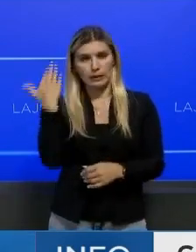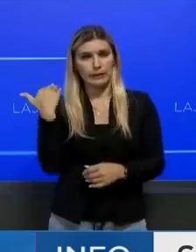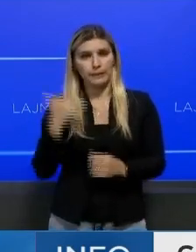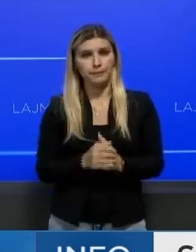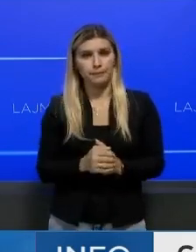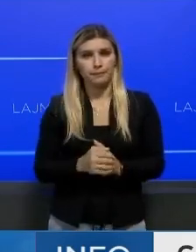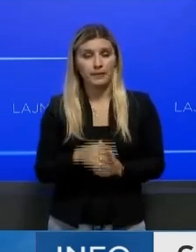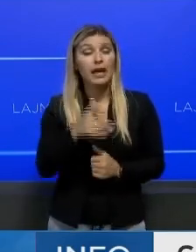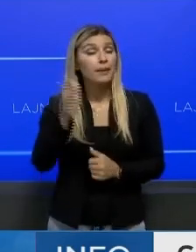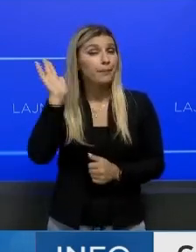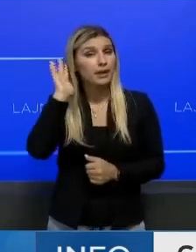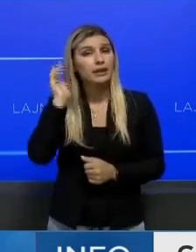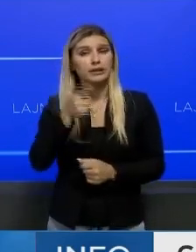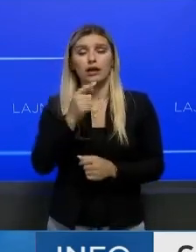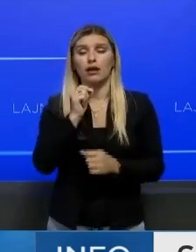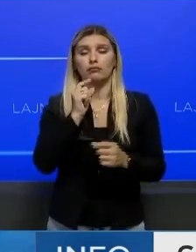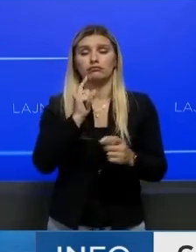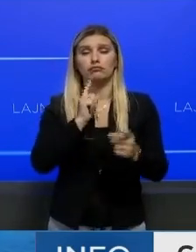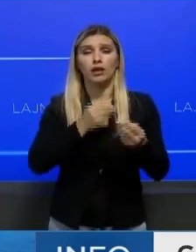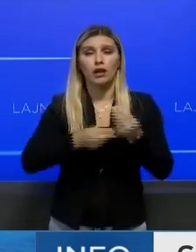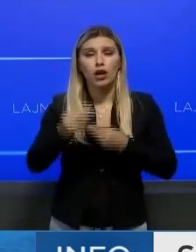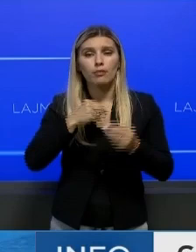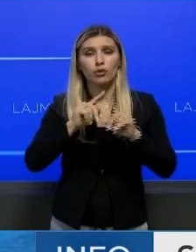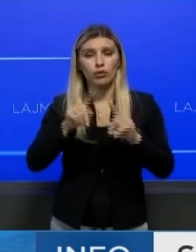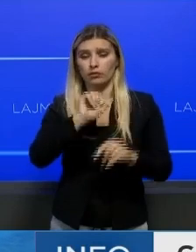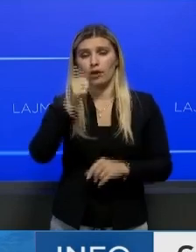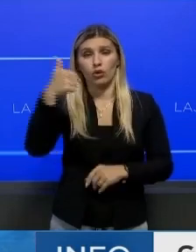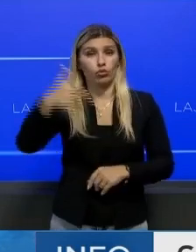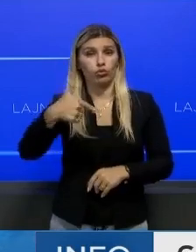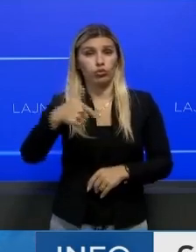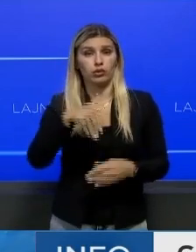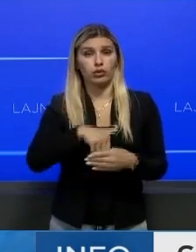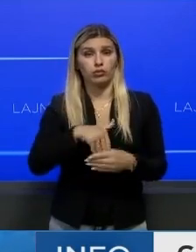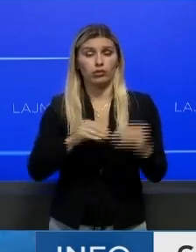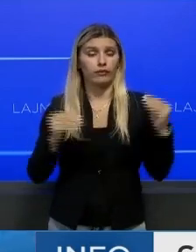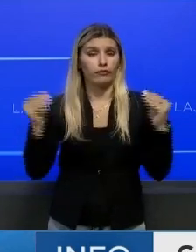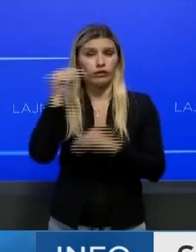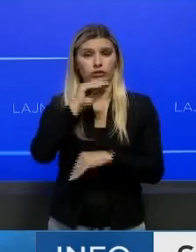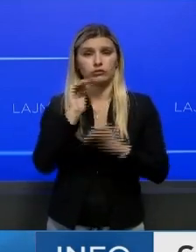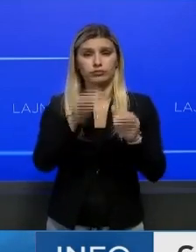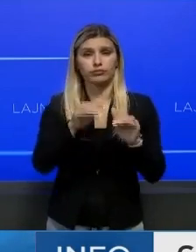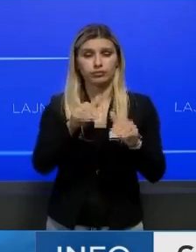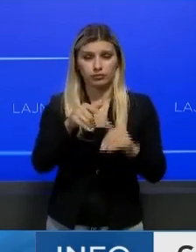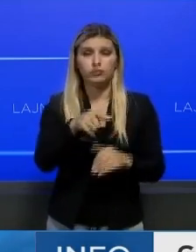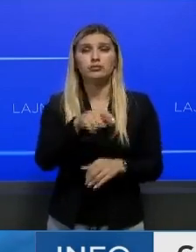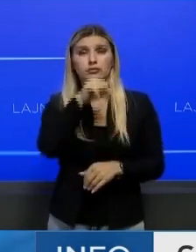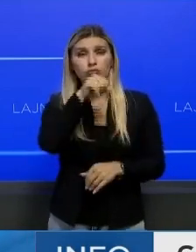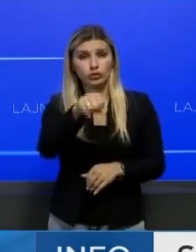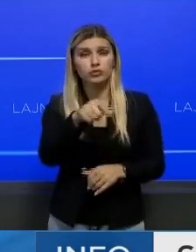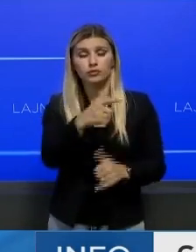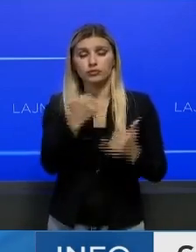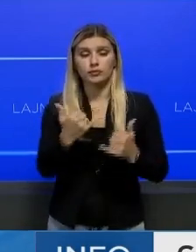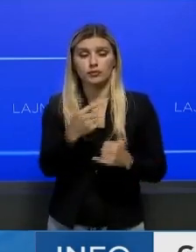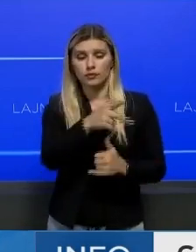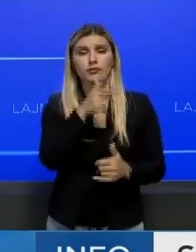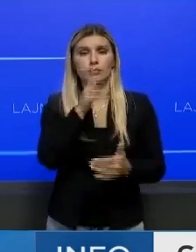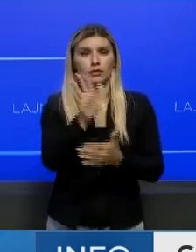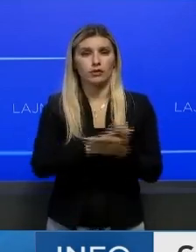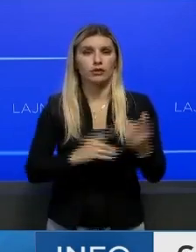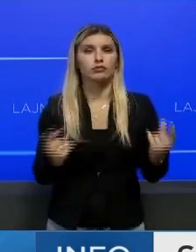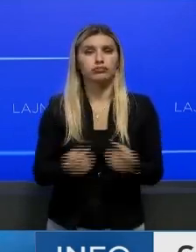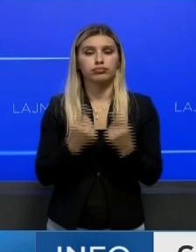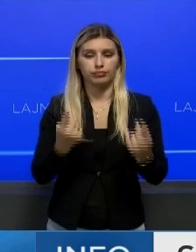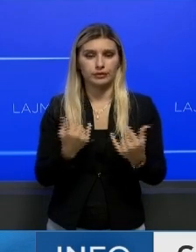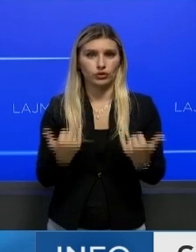Ministria trektisë e cilë aktualisht ka numrin e 2 më të matë dhe deputatëve konservator që e mbështesin atë dhe të një zyrtarisht fushatën e